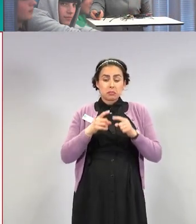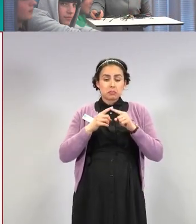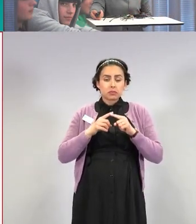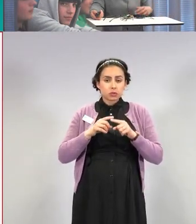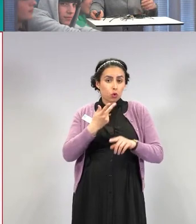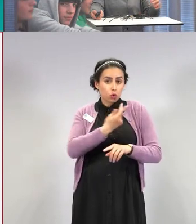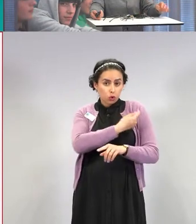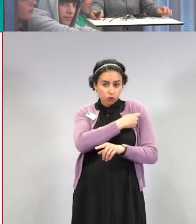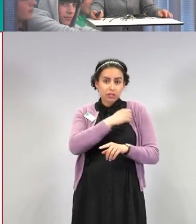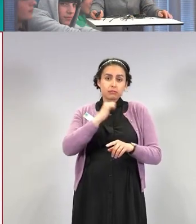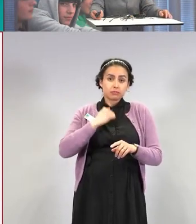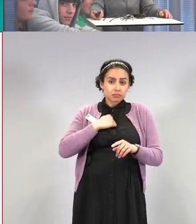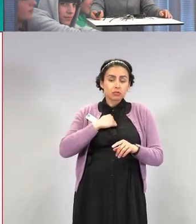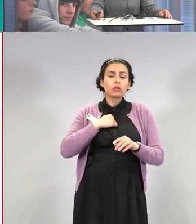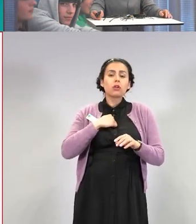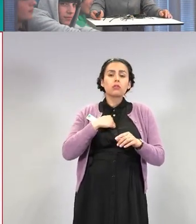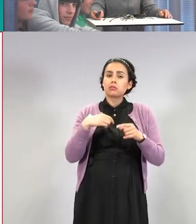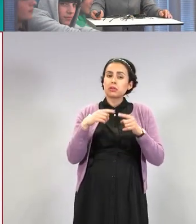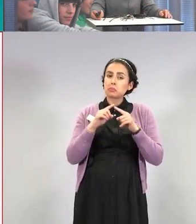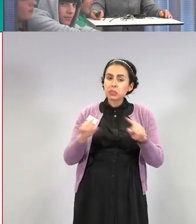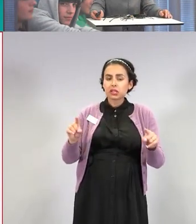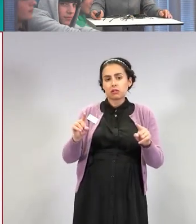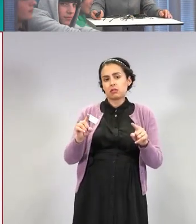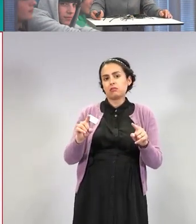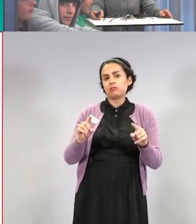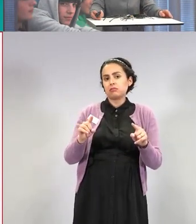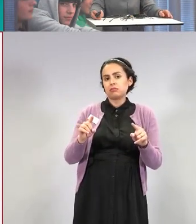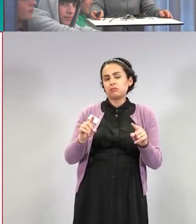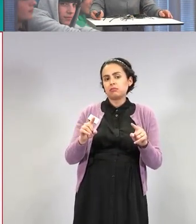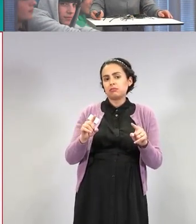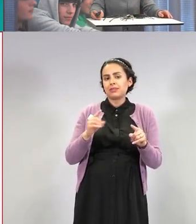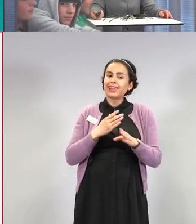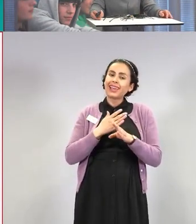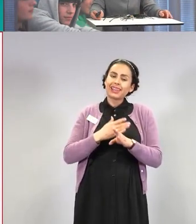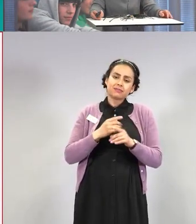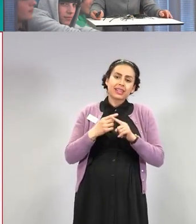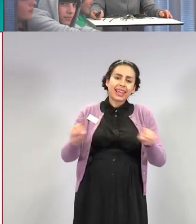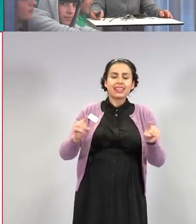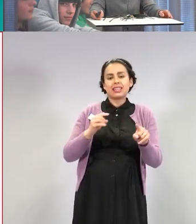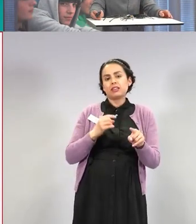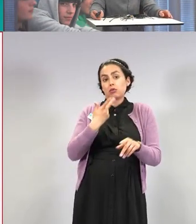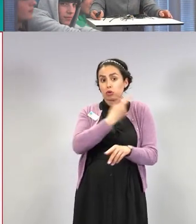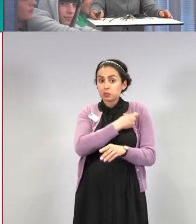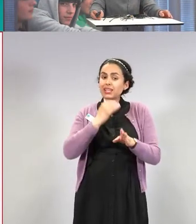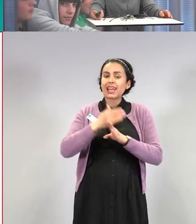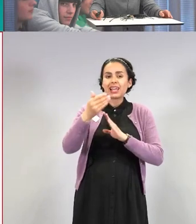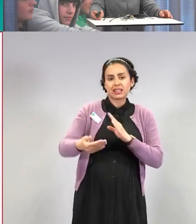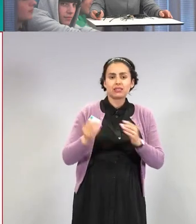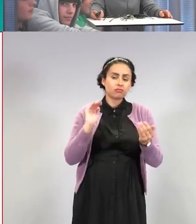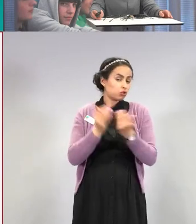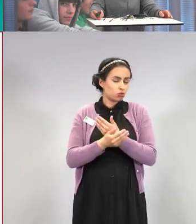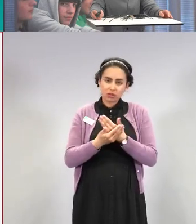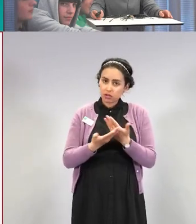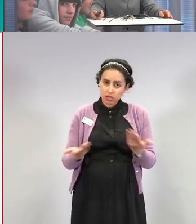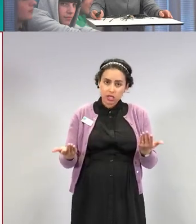vielä suojaa. Sen takia siellä on tämän dian mukaan 688 sellaista